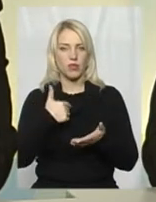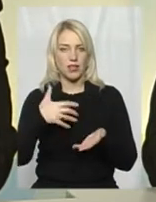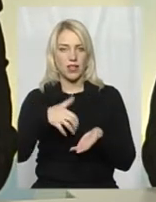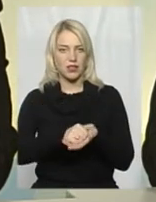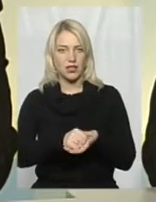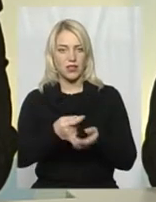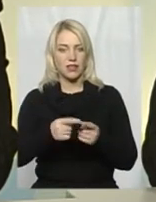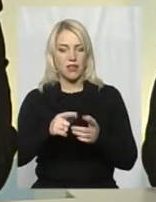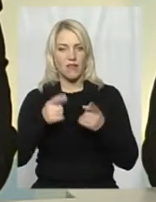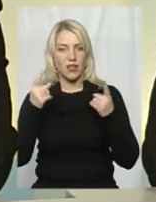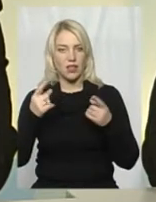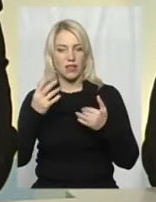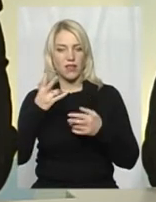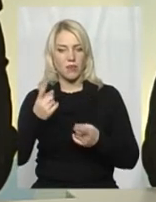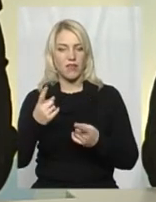велике. Наприклад, великий жаль,